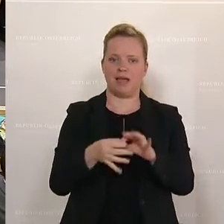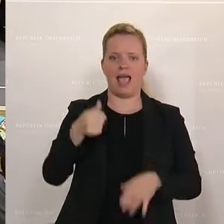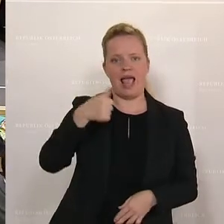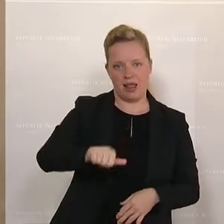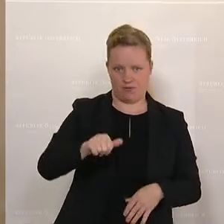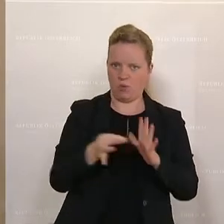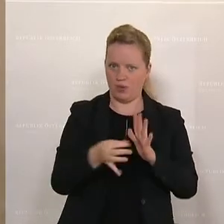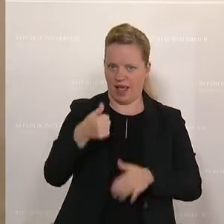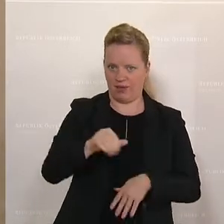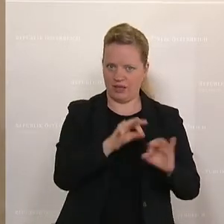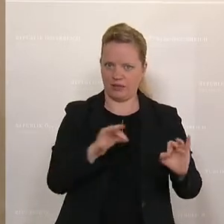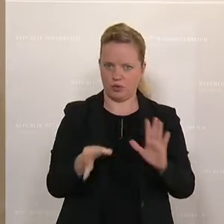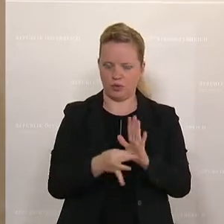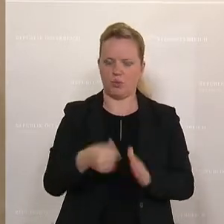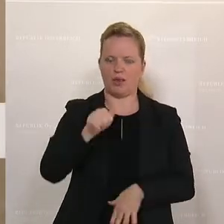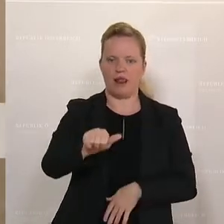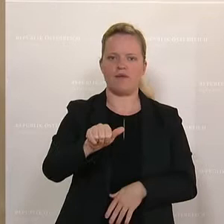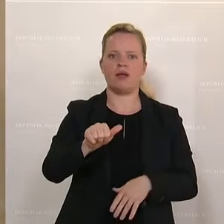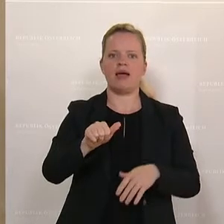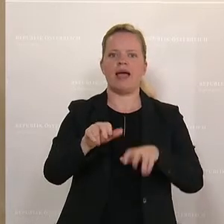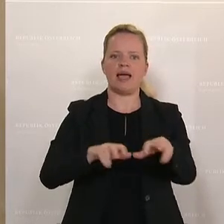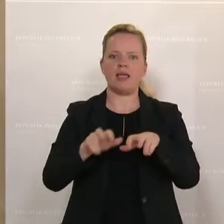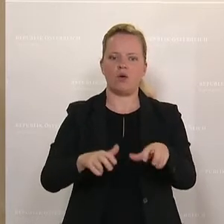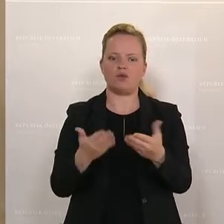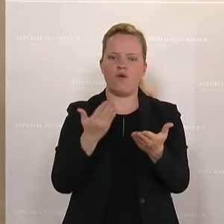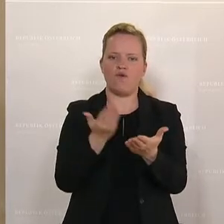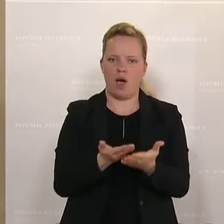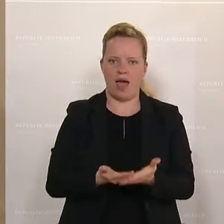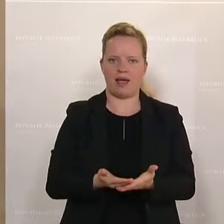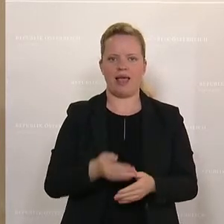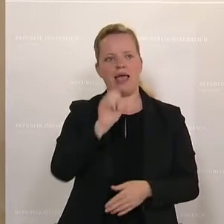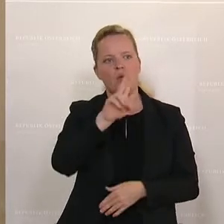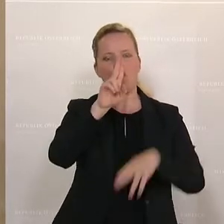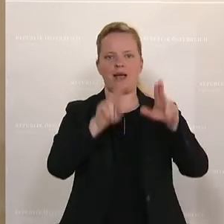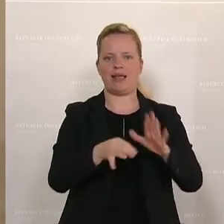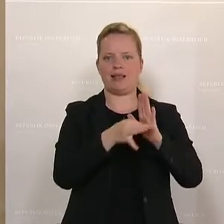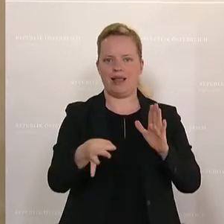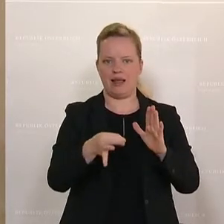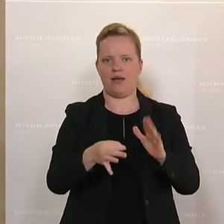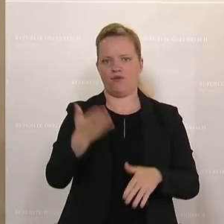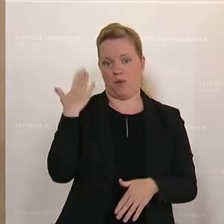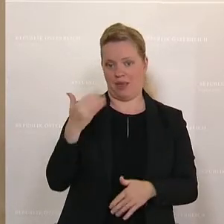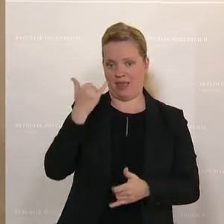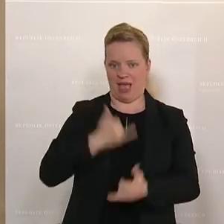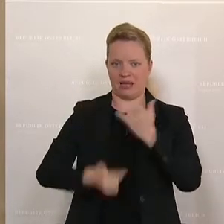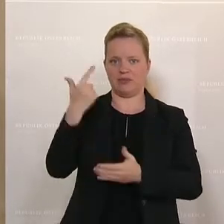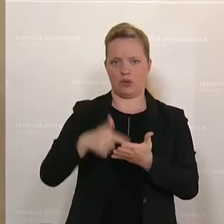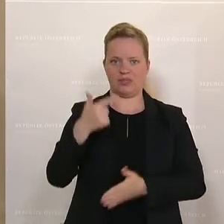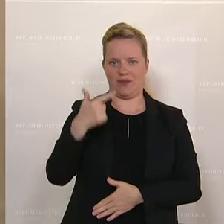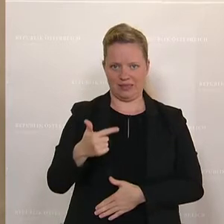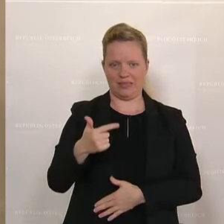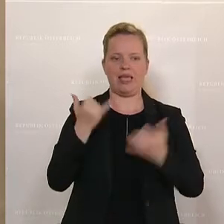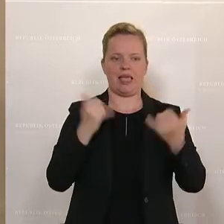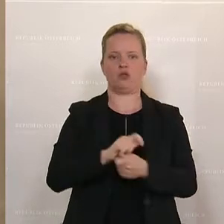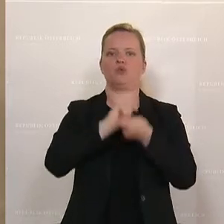eine Regierungsvorlage, die eine EU-Richtlinie aus dem Jahr 2020 in ein innerstaatliches